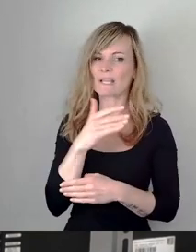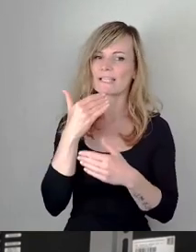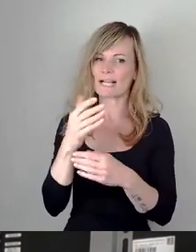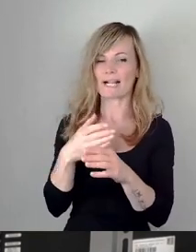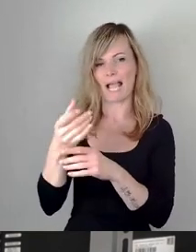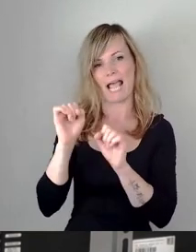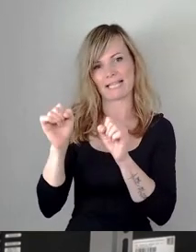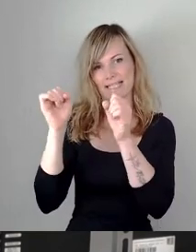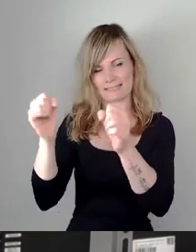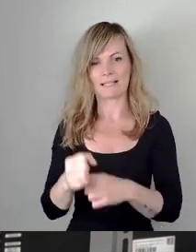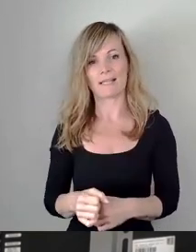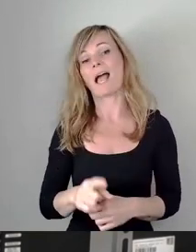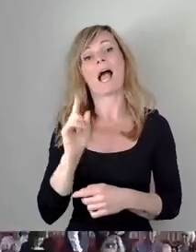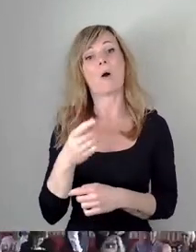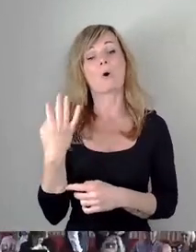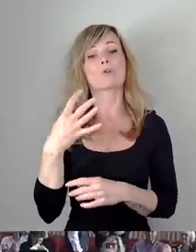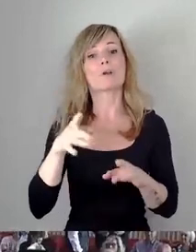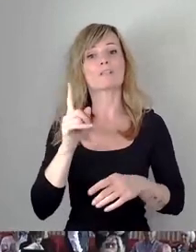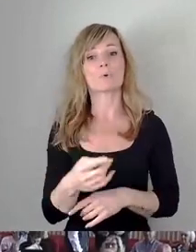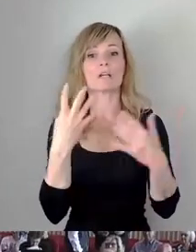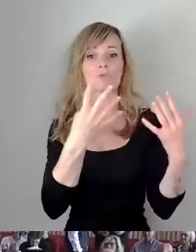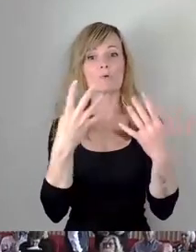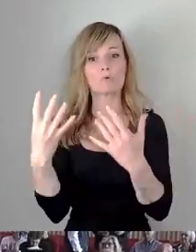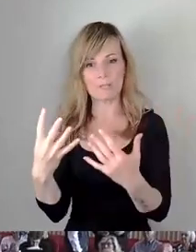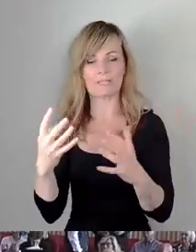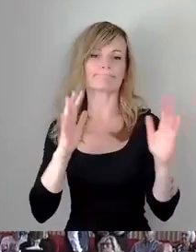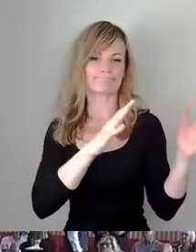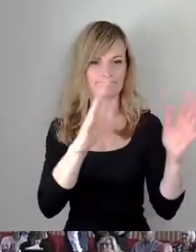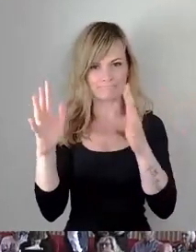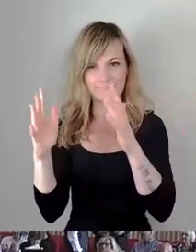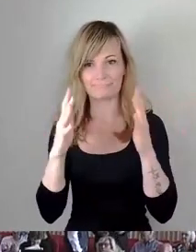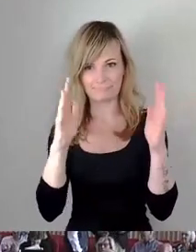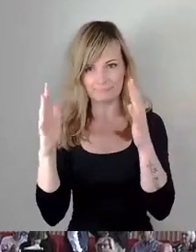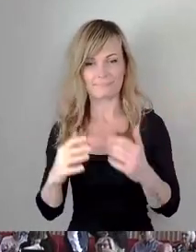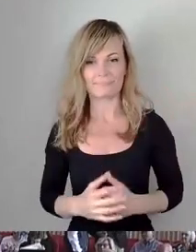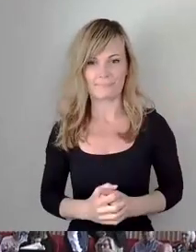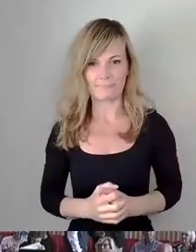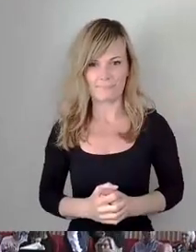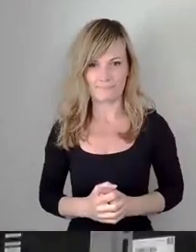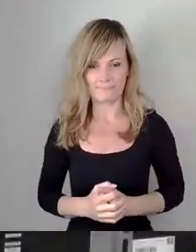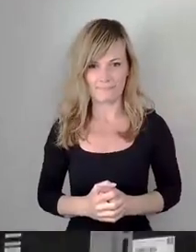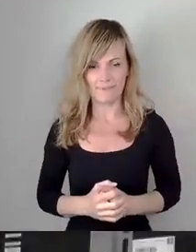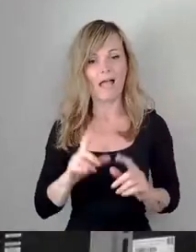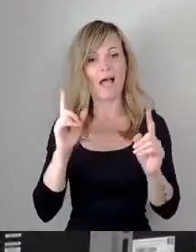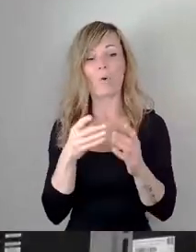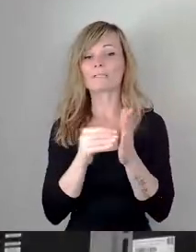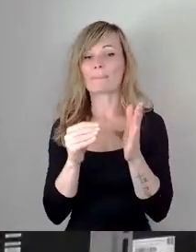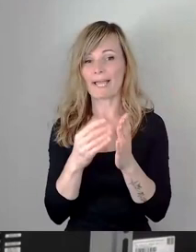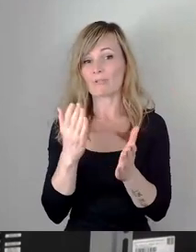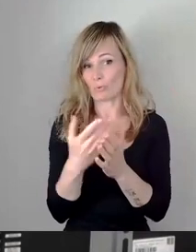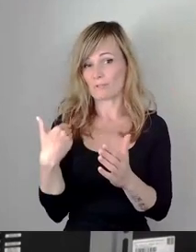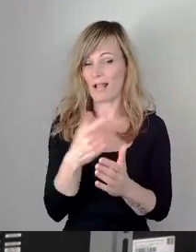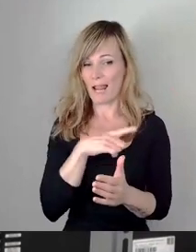1999 dabei und heute auch